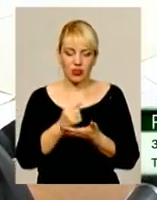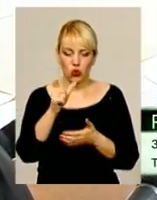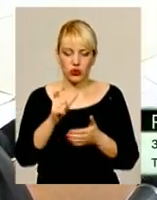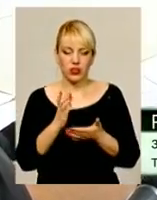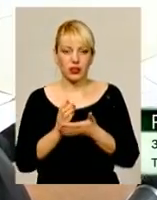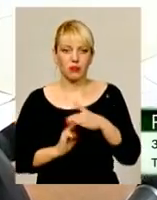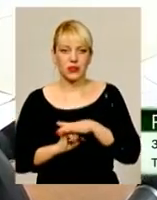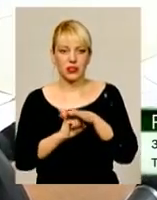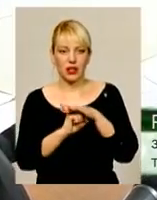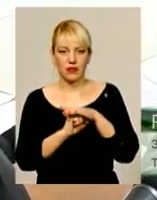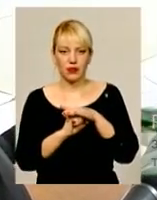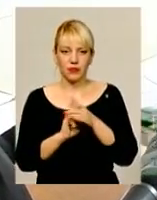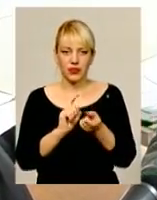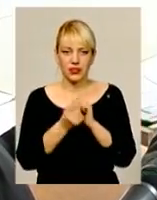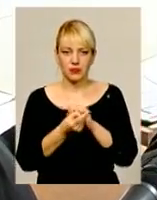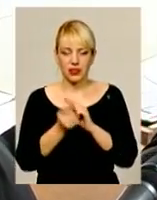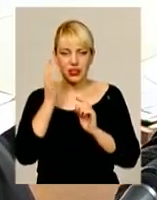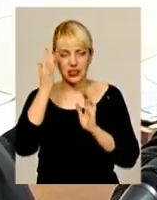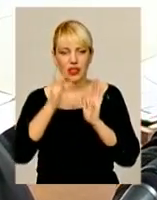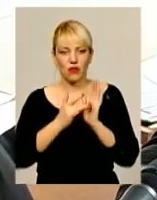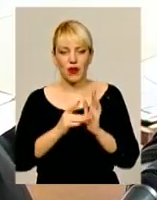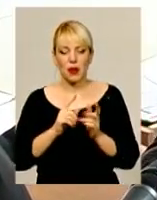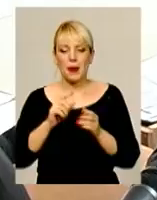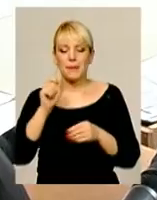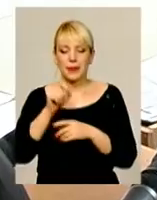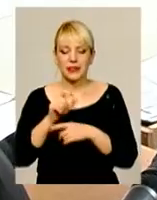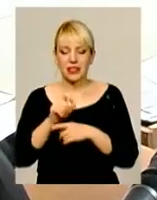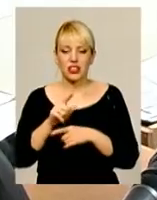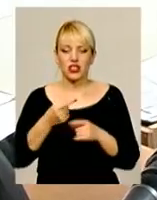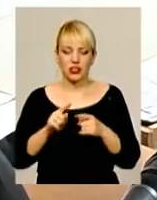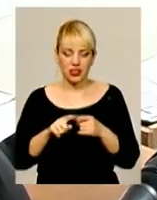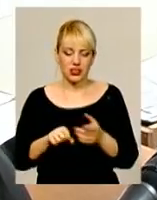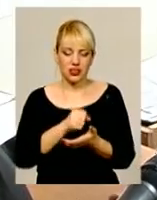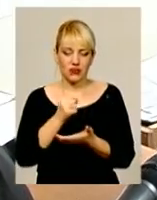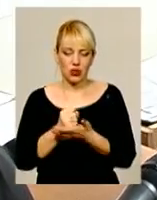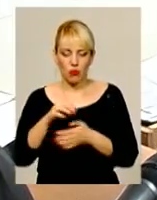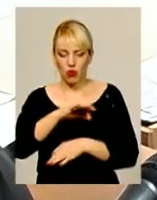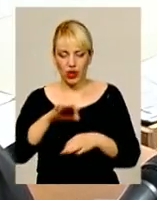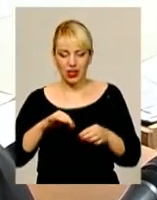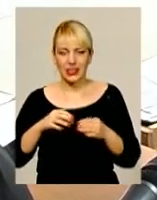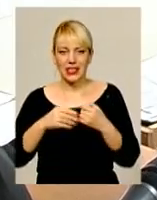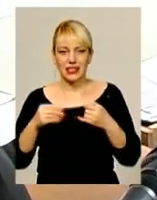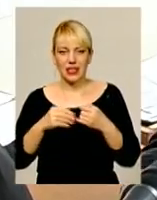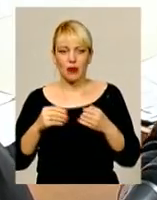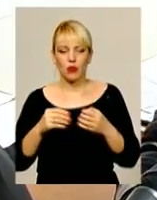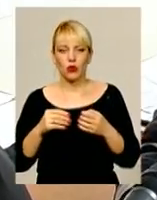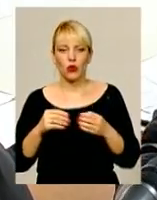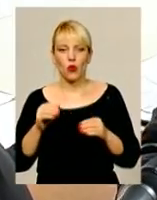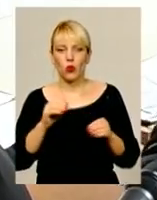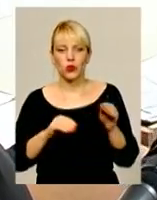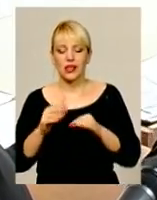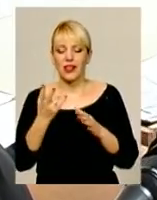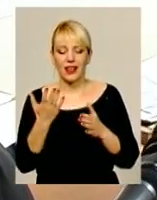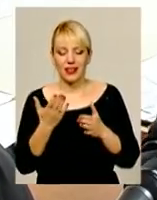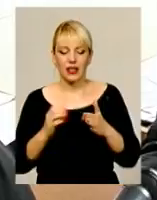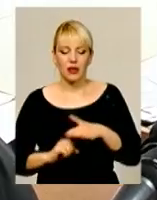підстава змінити цільове призначення. І сільська рада затверджує проєкт землеустрою і затверджує детальний план. А на які підстави